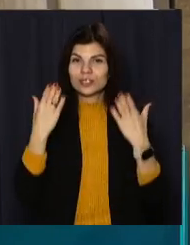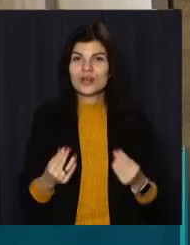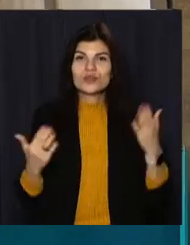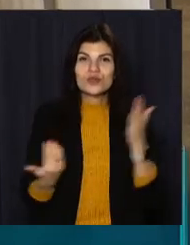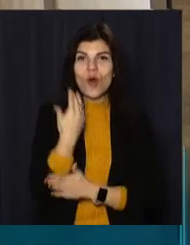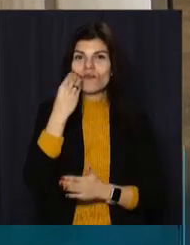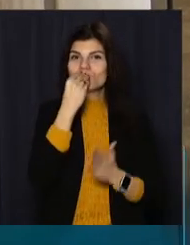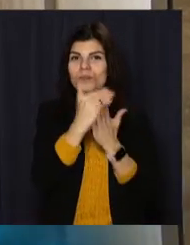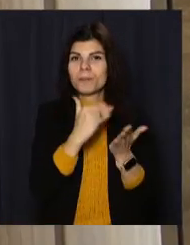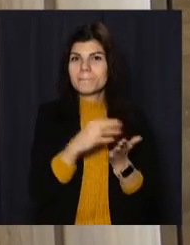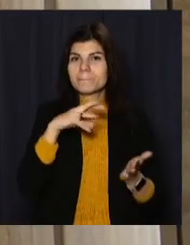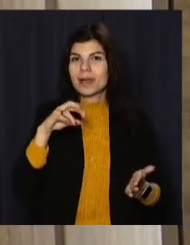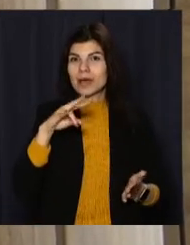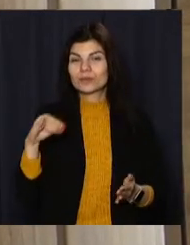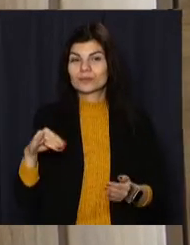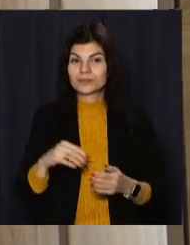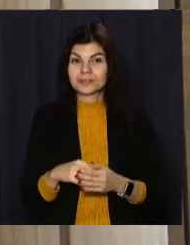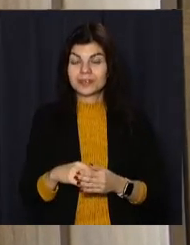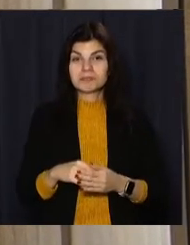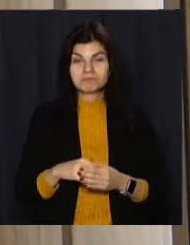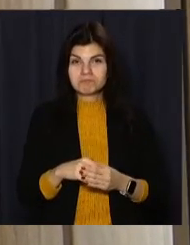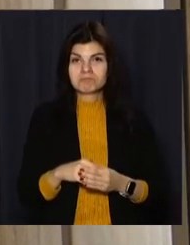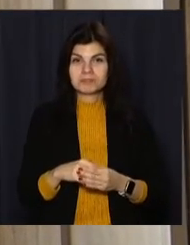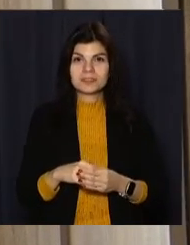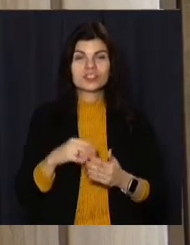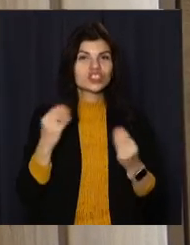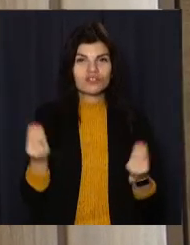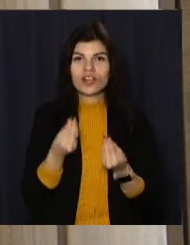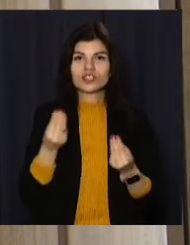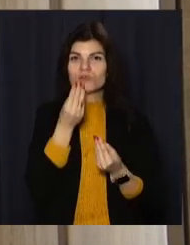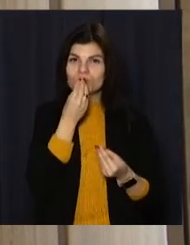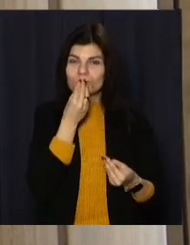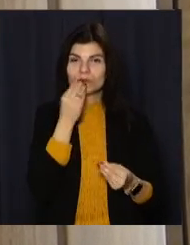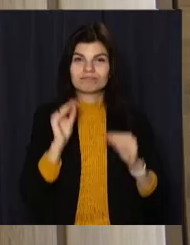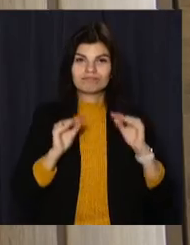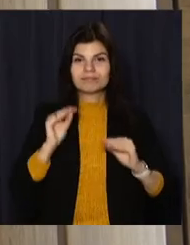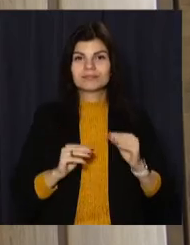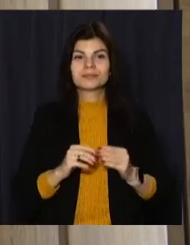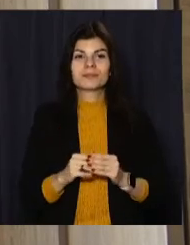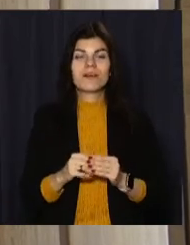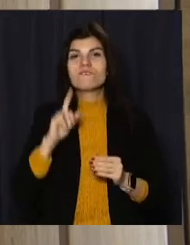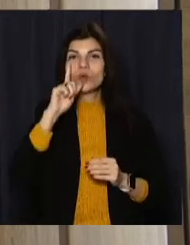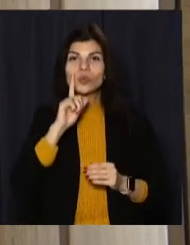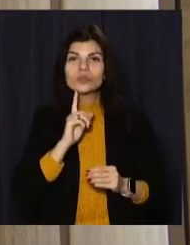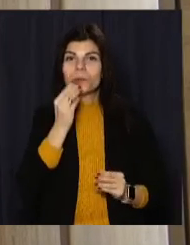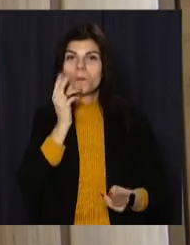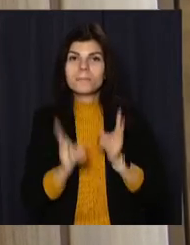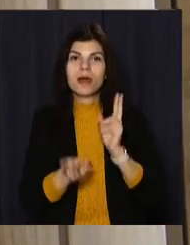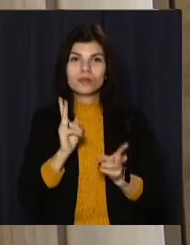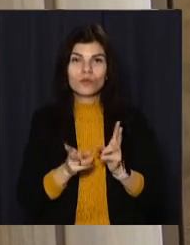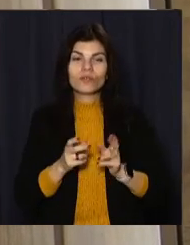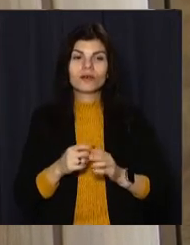меню у нас. Тобто свіжі продукти, вкусне приготування,